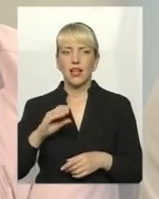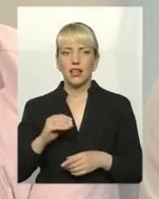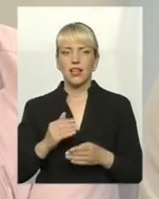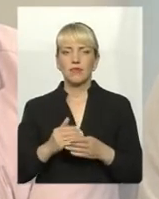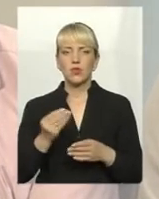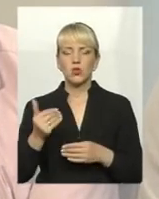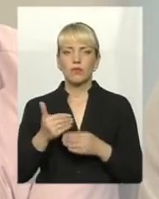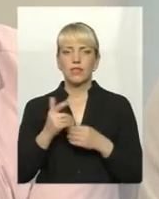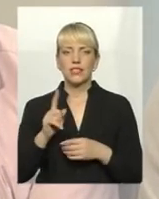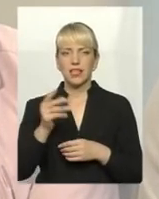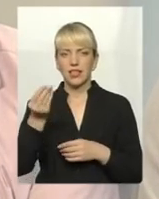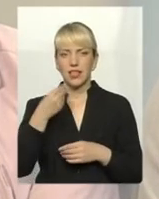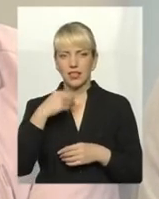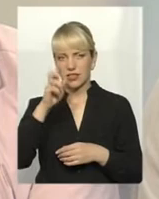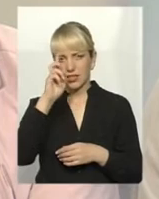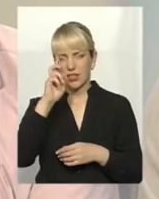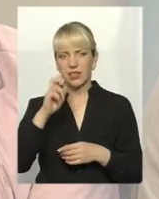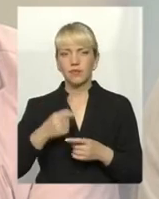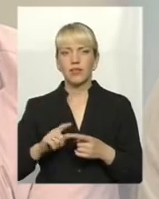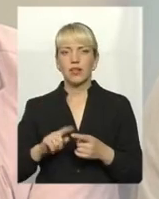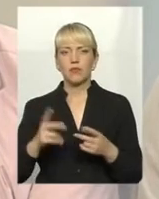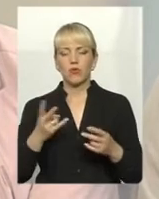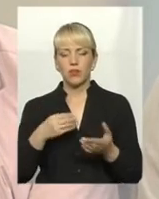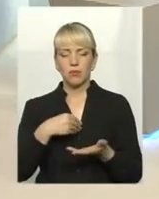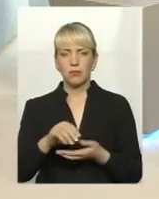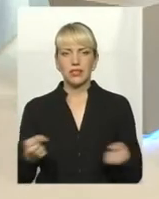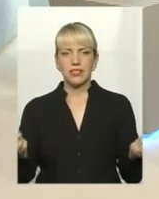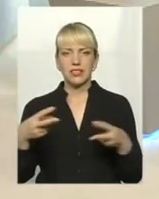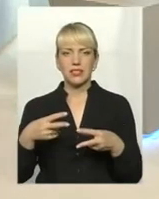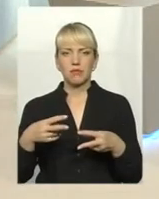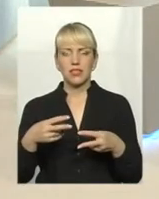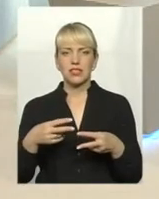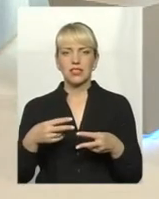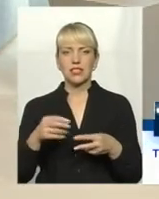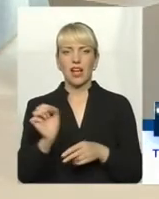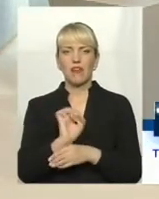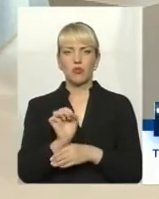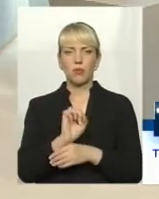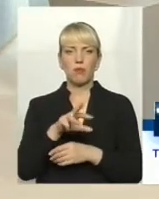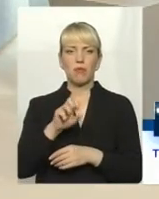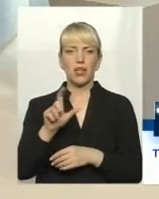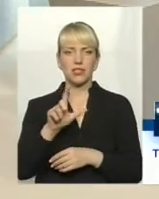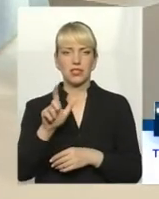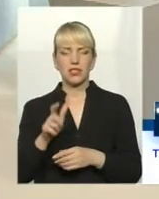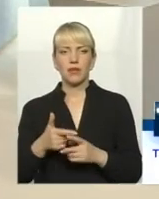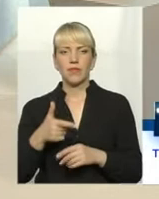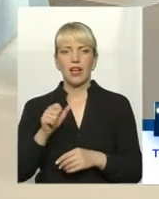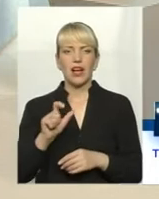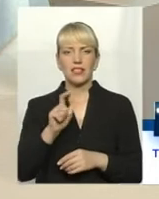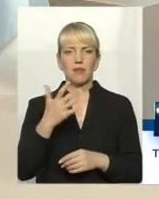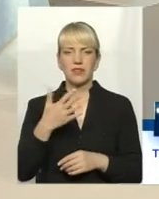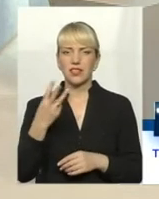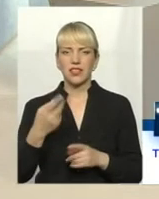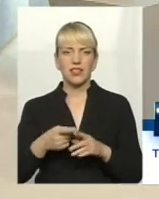субвенція, яка надається громаді, ми маємо придбати спецавтомобіль на базі МАЗ, великі потужні, бо то, що в нас ГАЗ-53, це мала